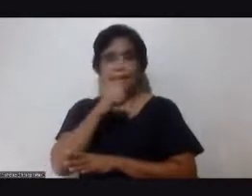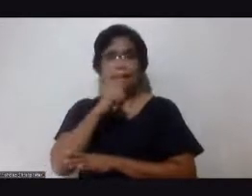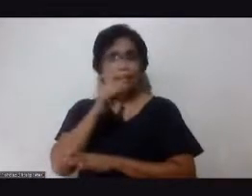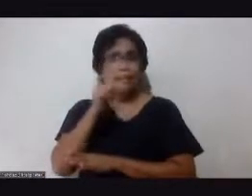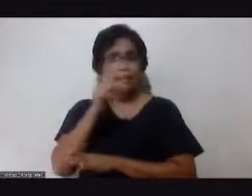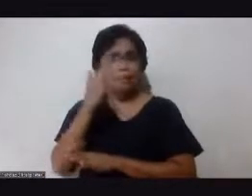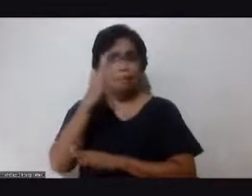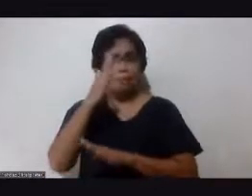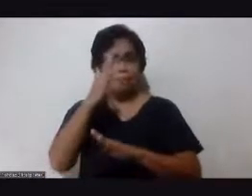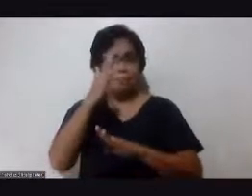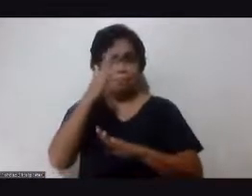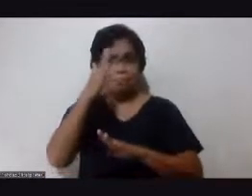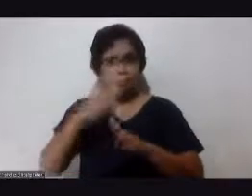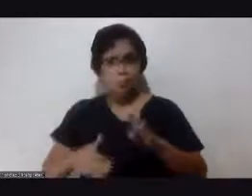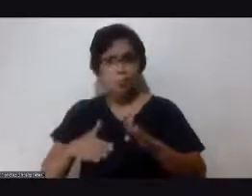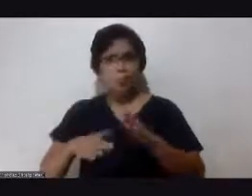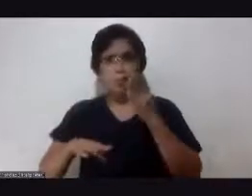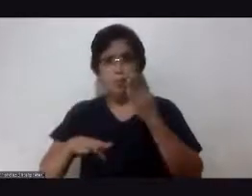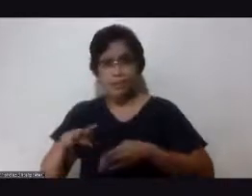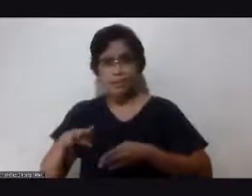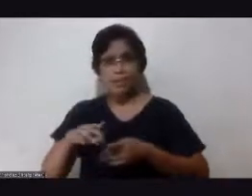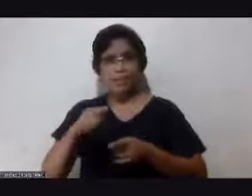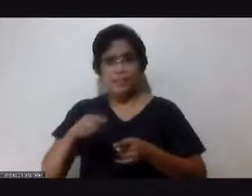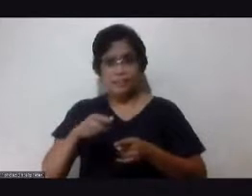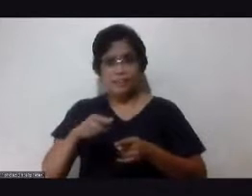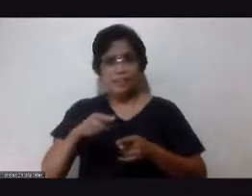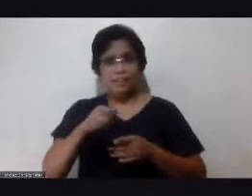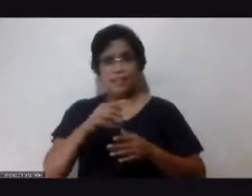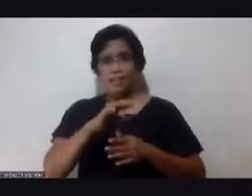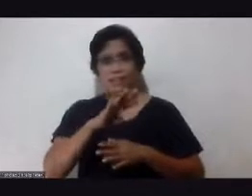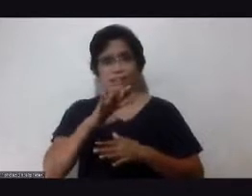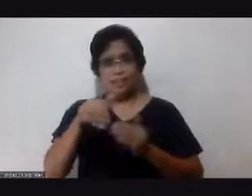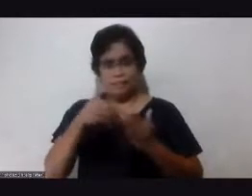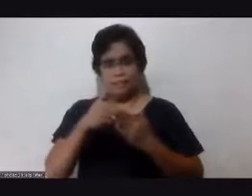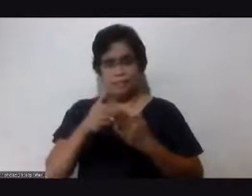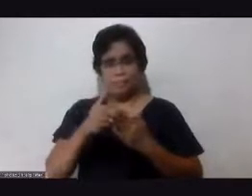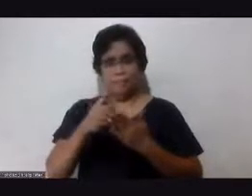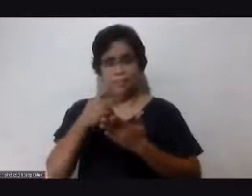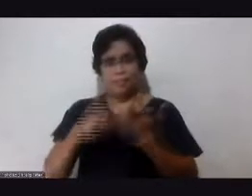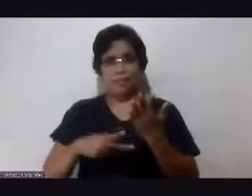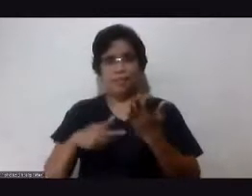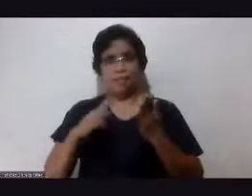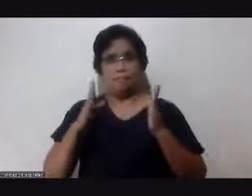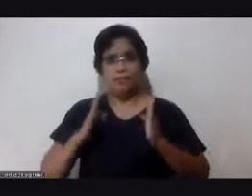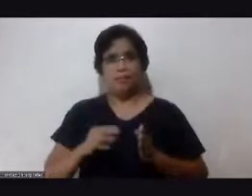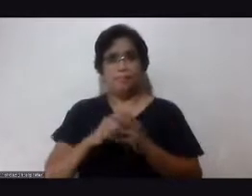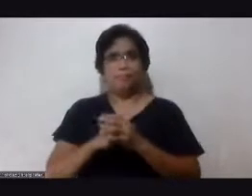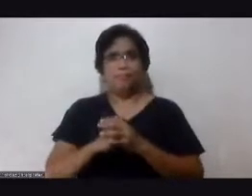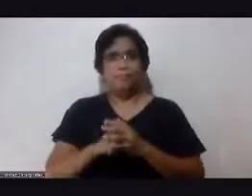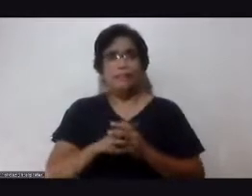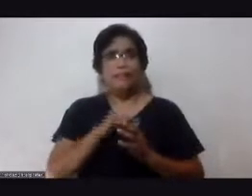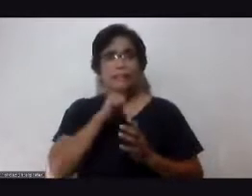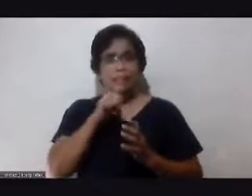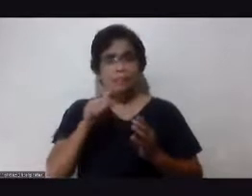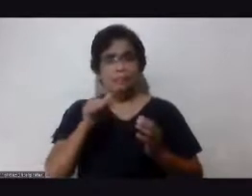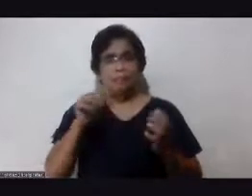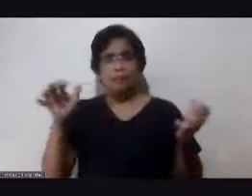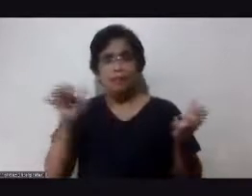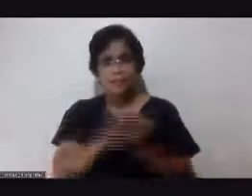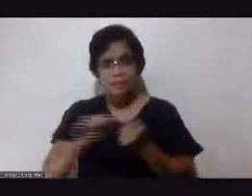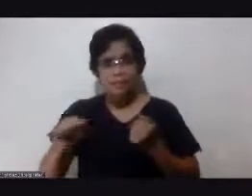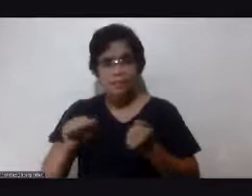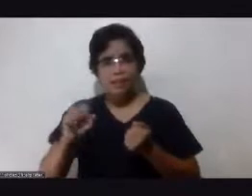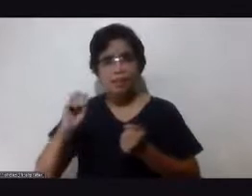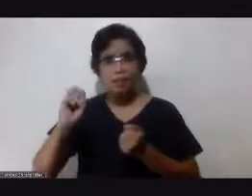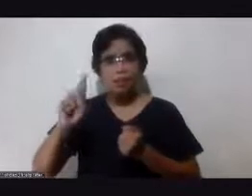ng katawan nyo diba? Dahil sa diabetes hindi masisiraan kayo ng organ katulad ng kidneys